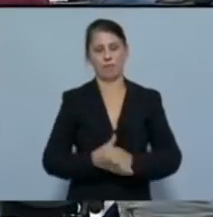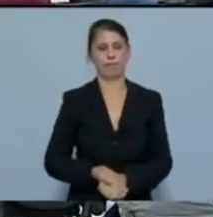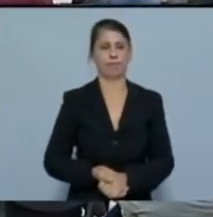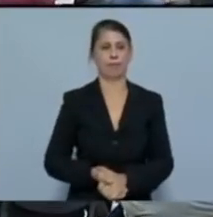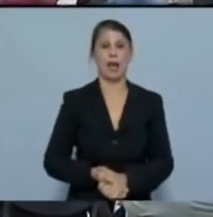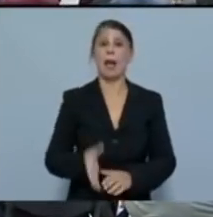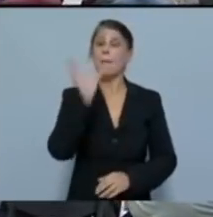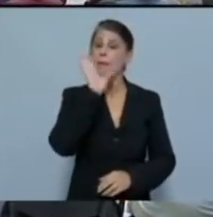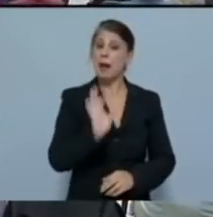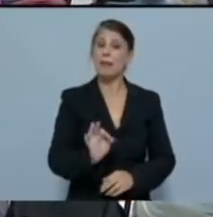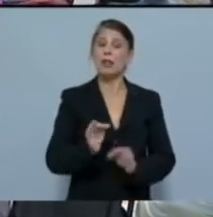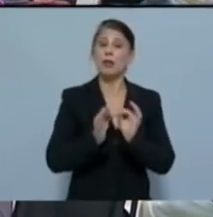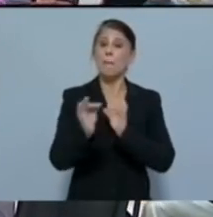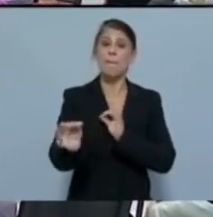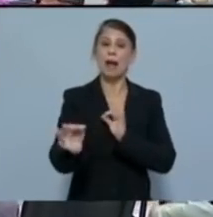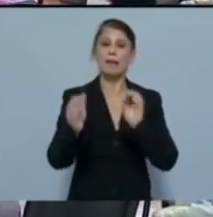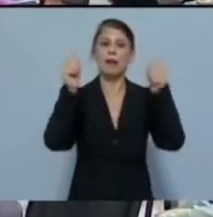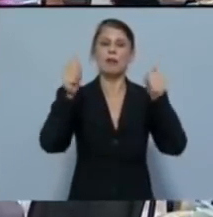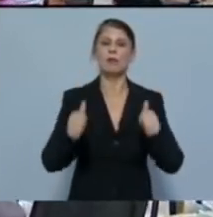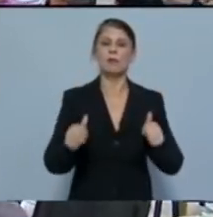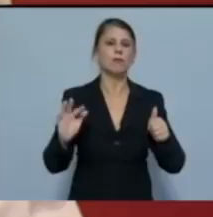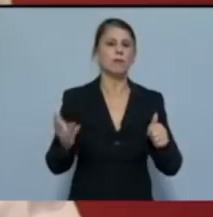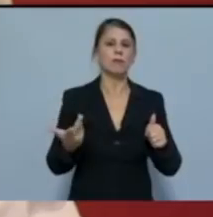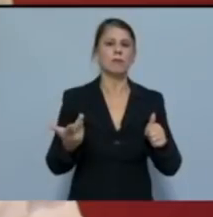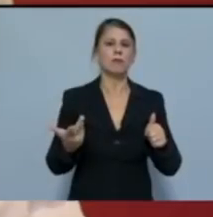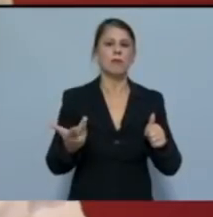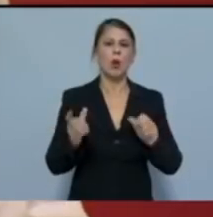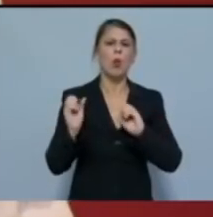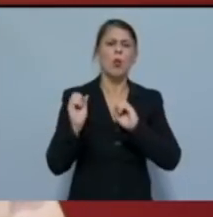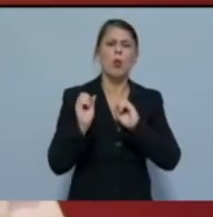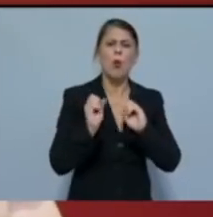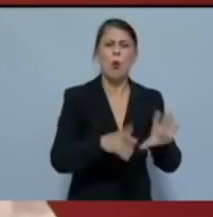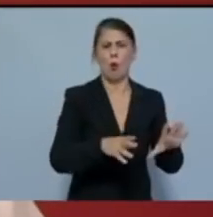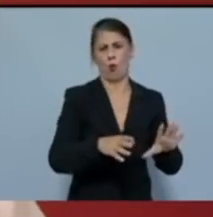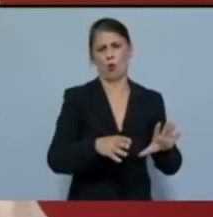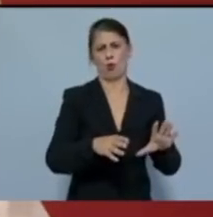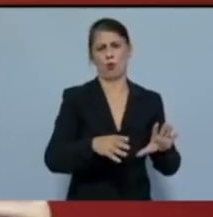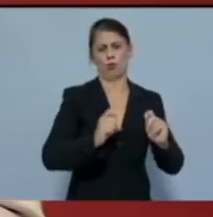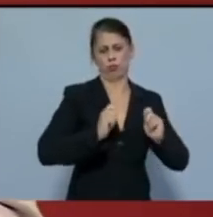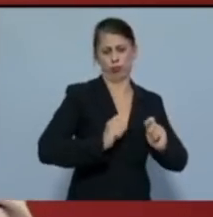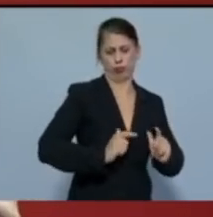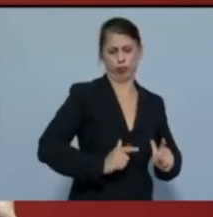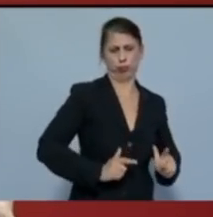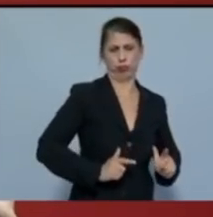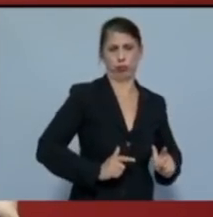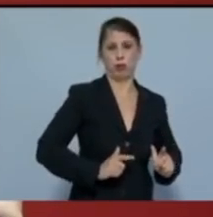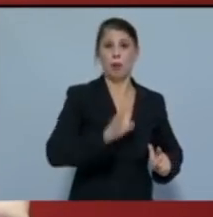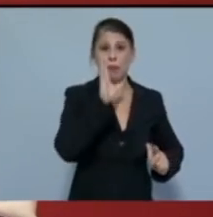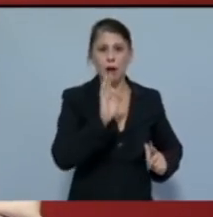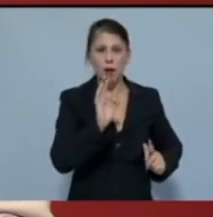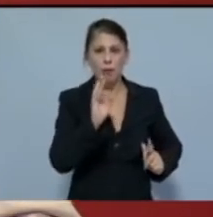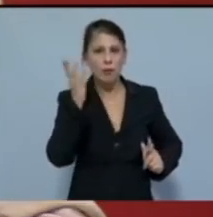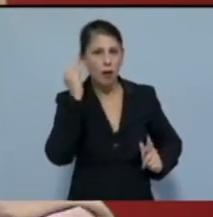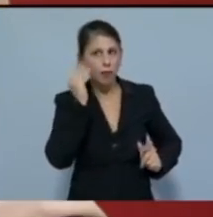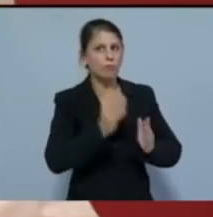μέτρα που εξαγγέλουν είναι ένας μποναμάς για τα μονοπόλια, που κυριολεκτικά τρίβουν τα χέρια